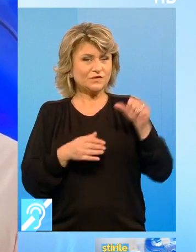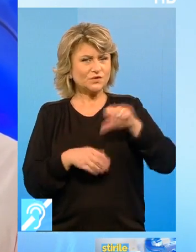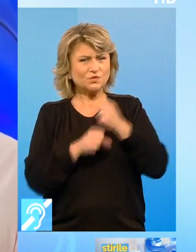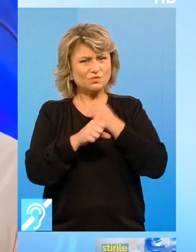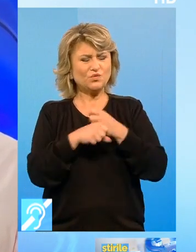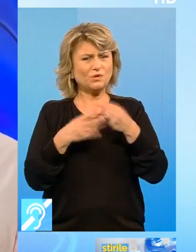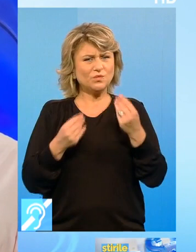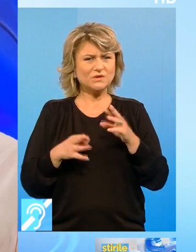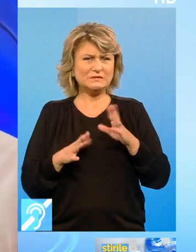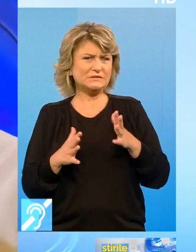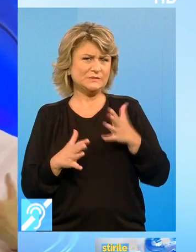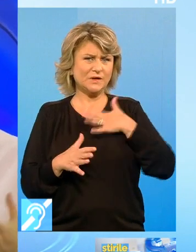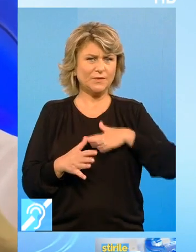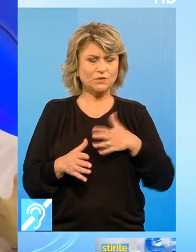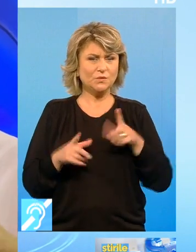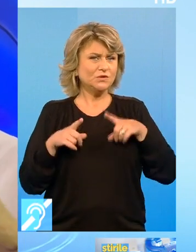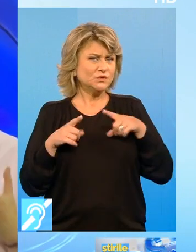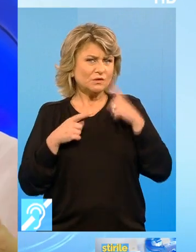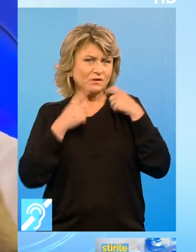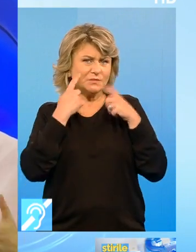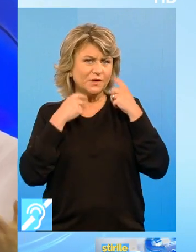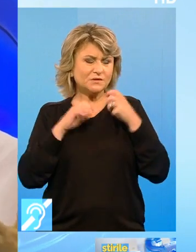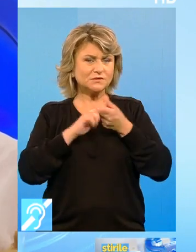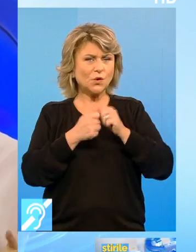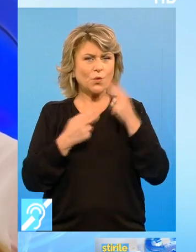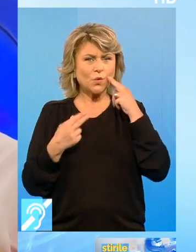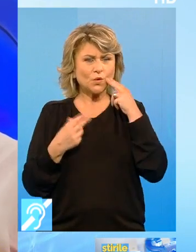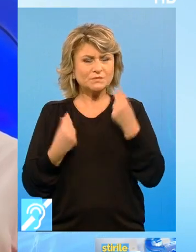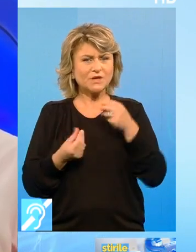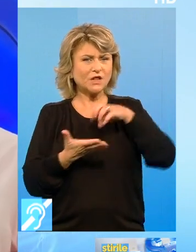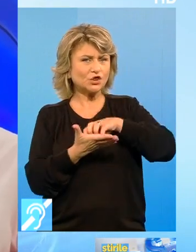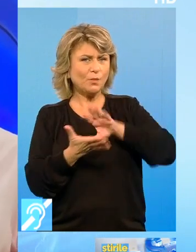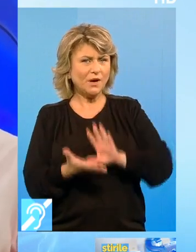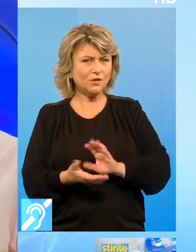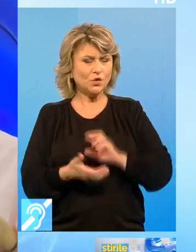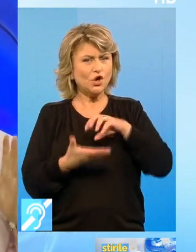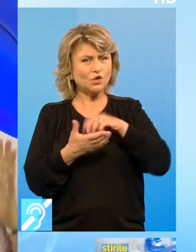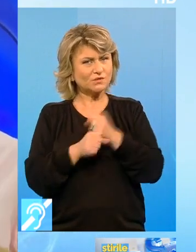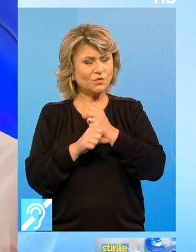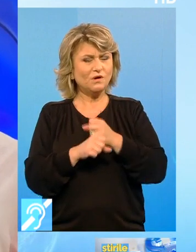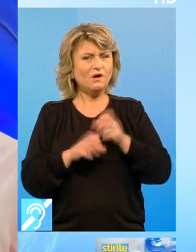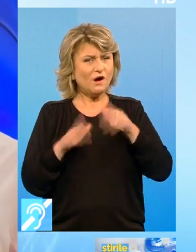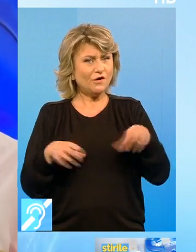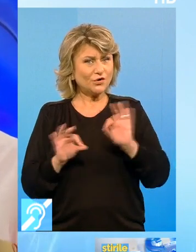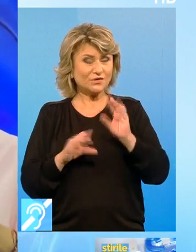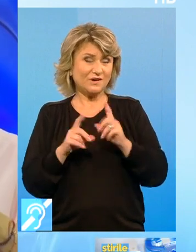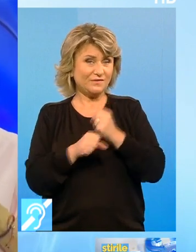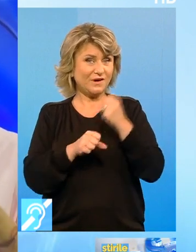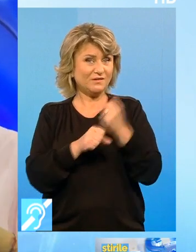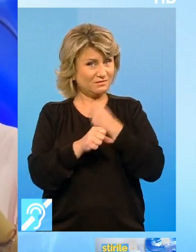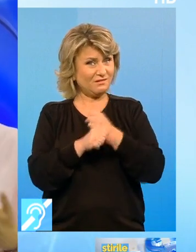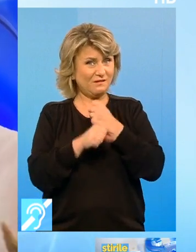Și nu prea plăcută Poate că sunt experimentați Sau cunosc destul de bine domeniul Au șansa dacă își fac treaba bine